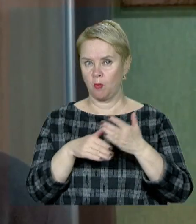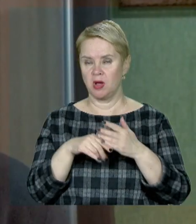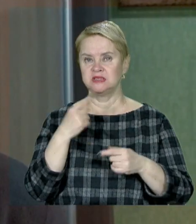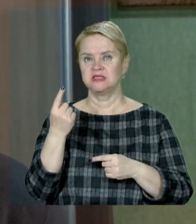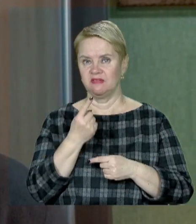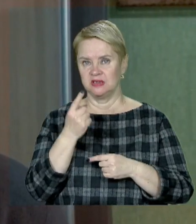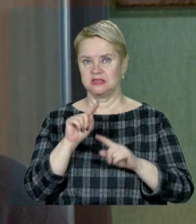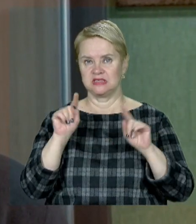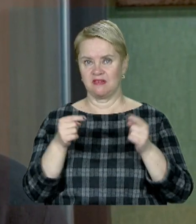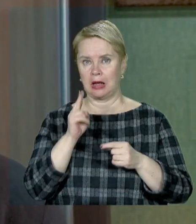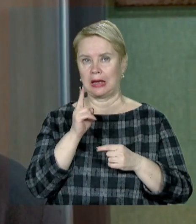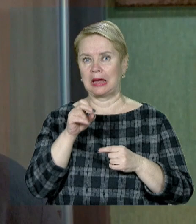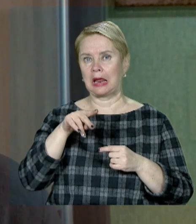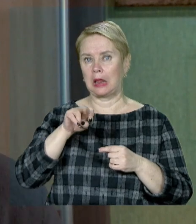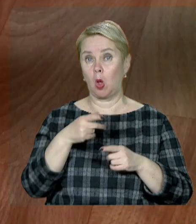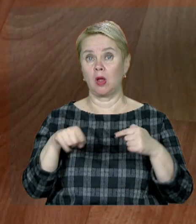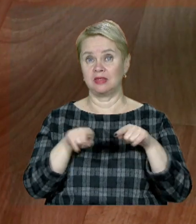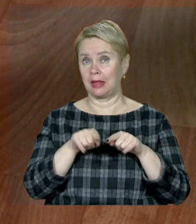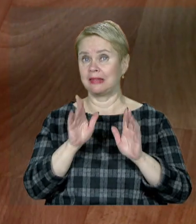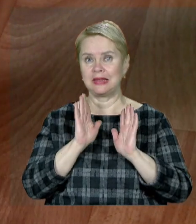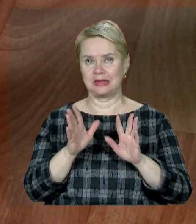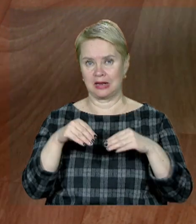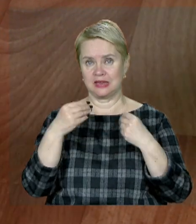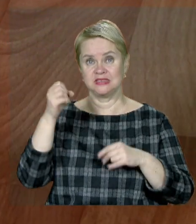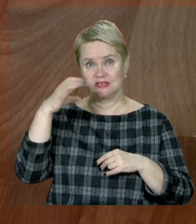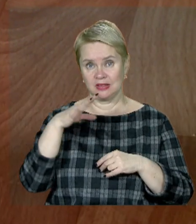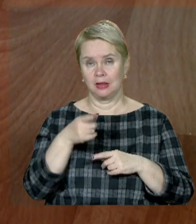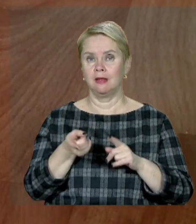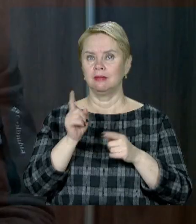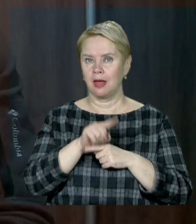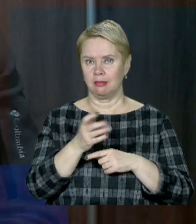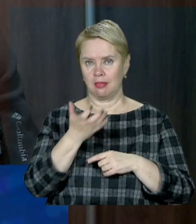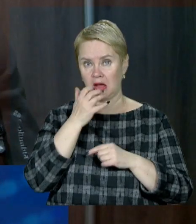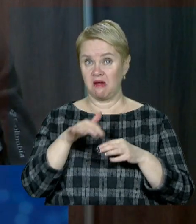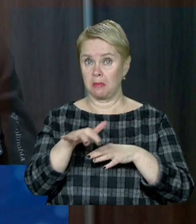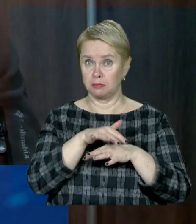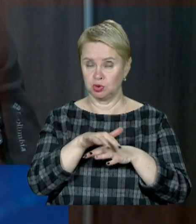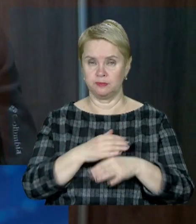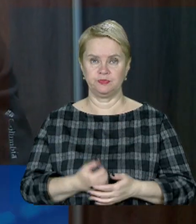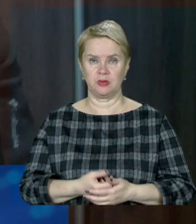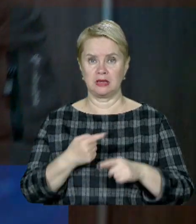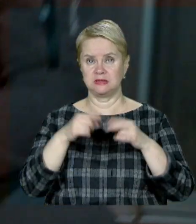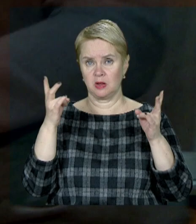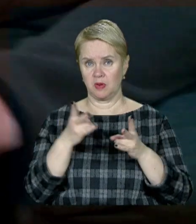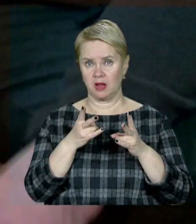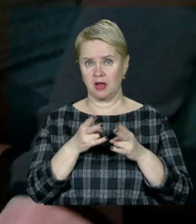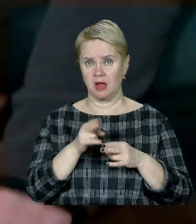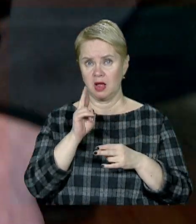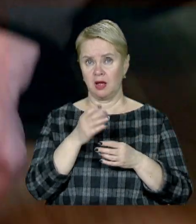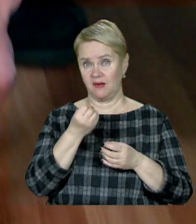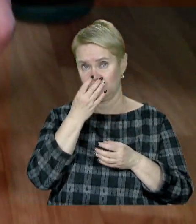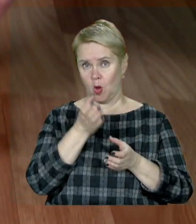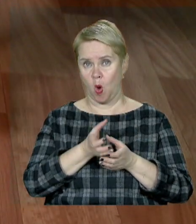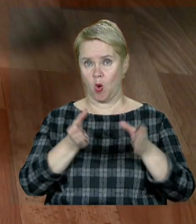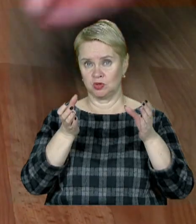свічки створив Кирило. Такий пристрій не тільки дає світло, а й навіть нагріває приміщення. Для цього потрібен квітковий горшик